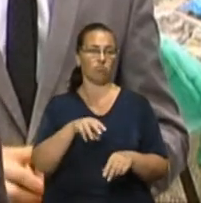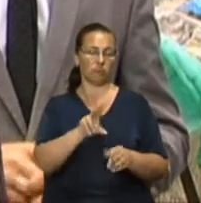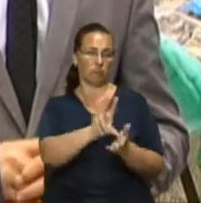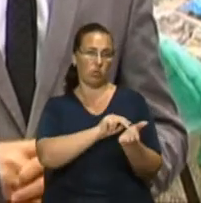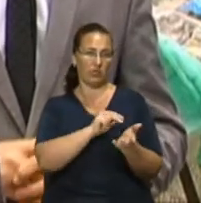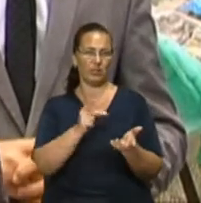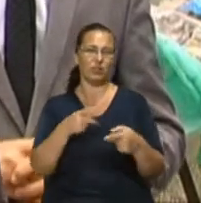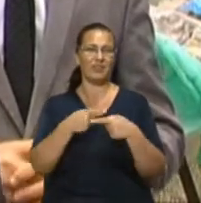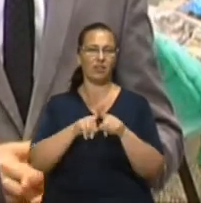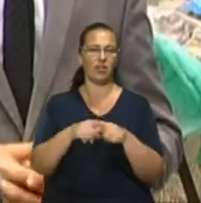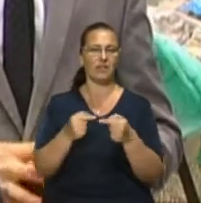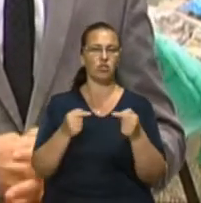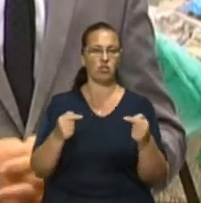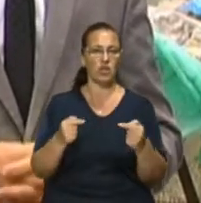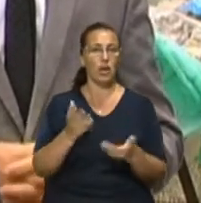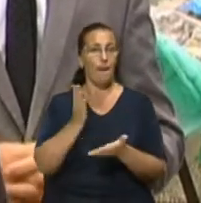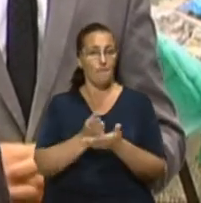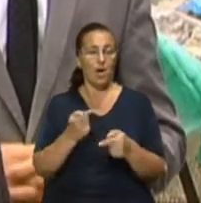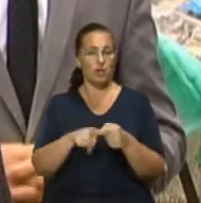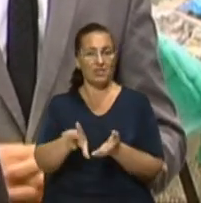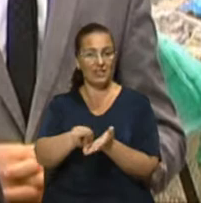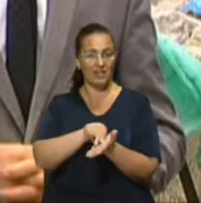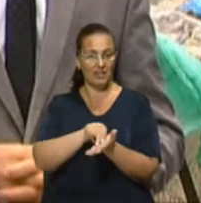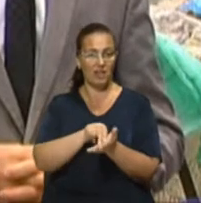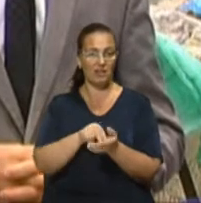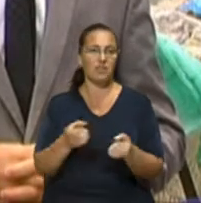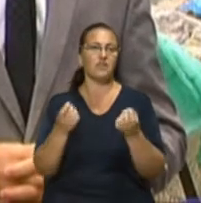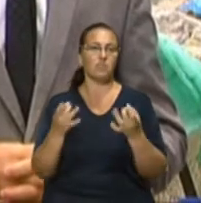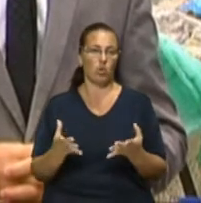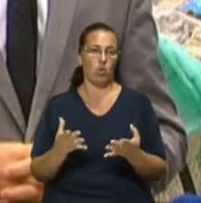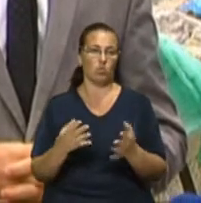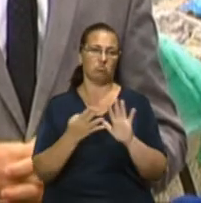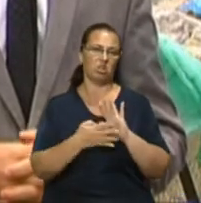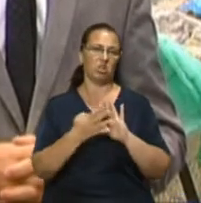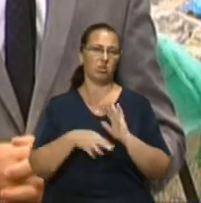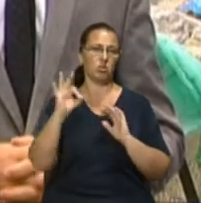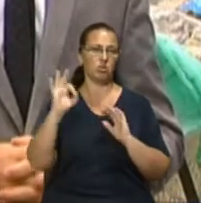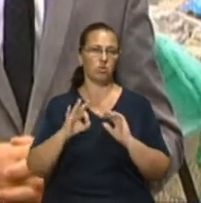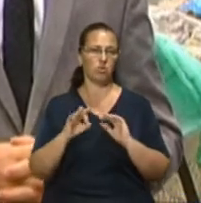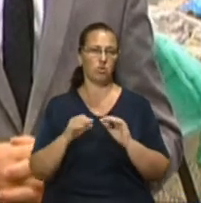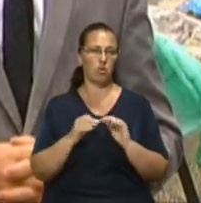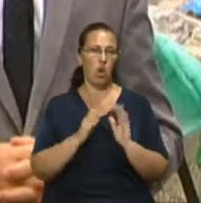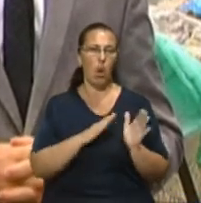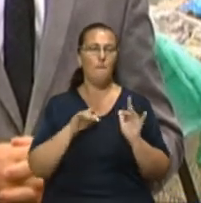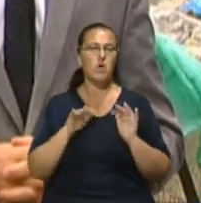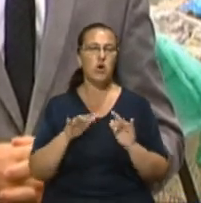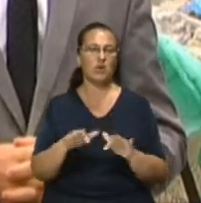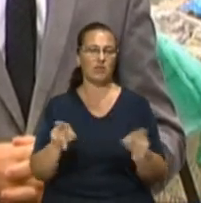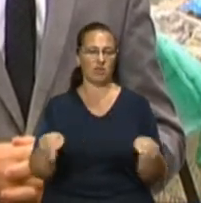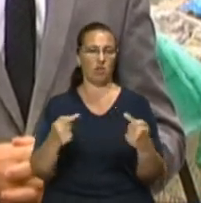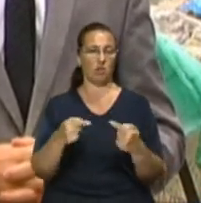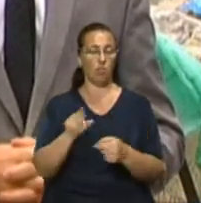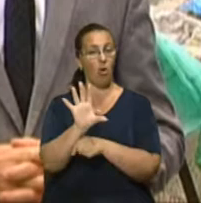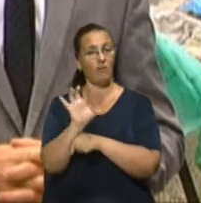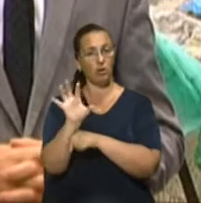виставляти. Ну, такі технічні речі. Але маючи ту річ, спрощується так відсотків на 90 сам процес реконструкції. Бо по фотографіях